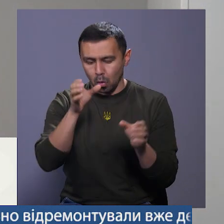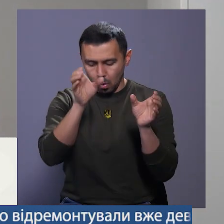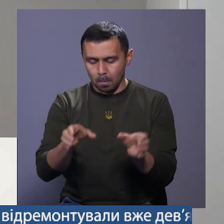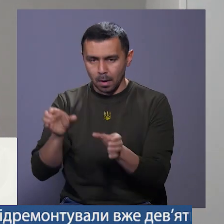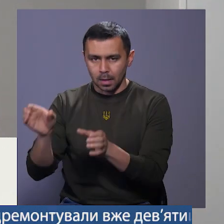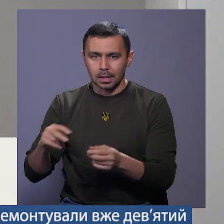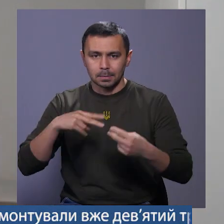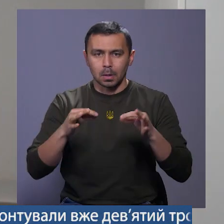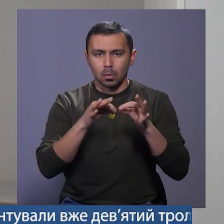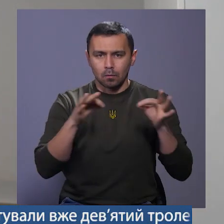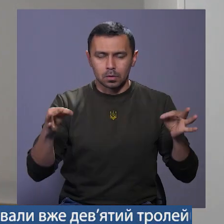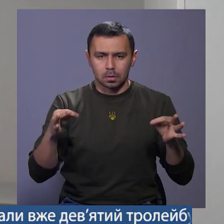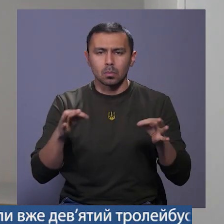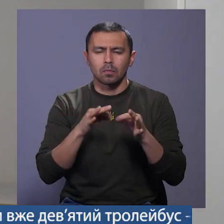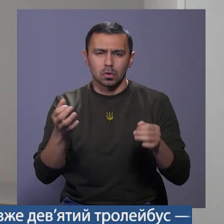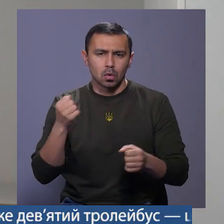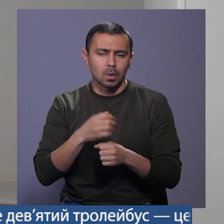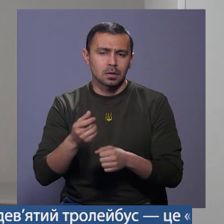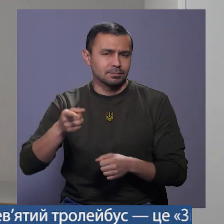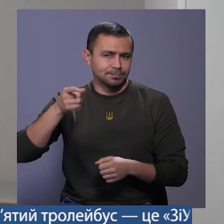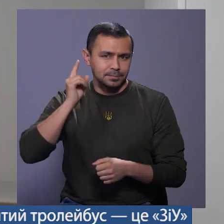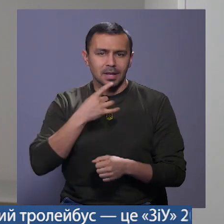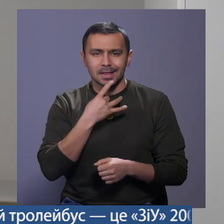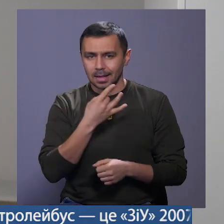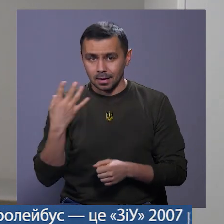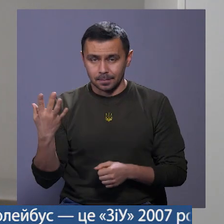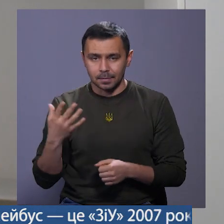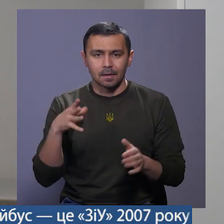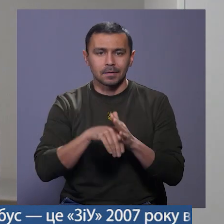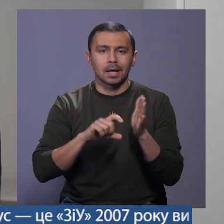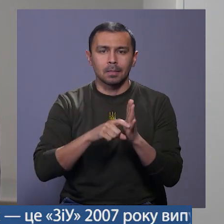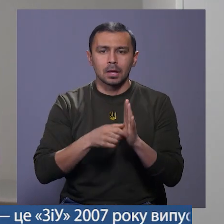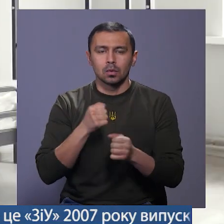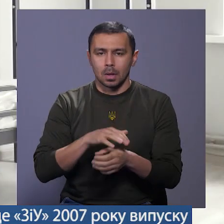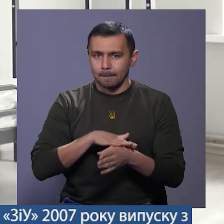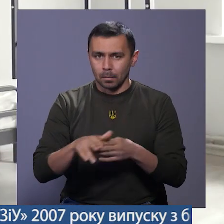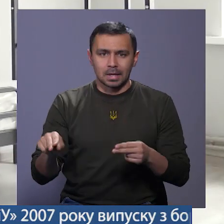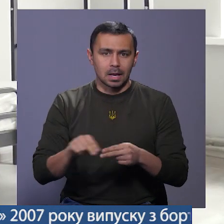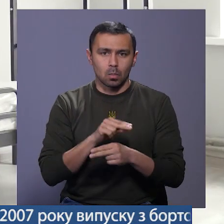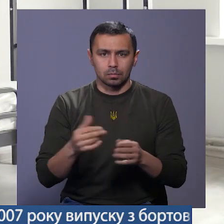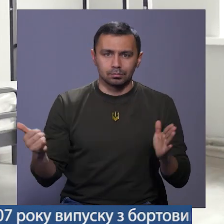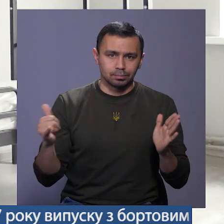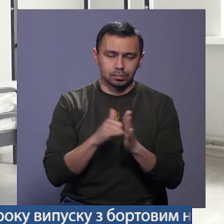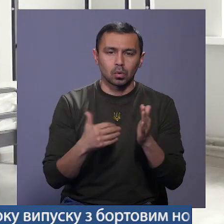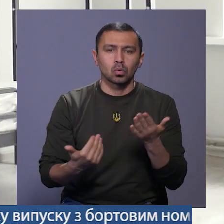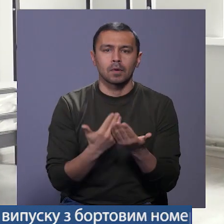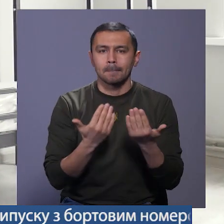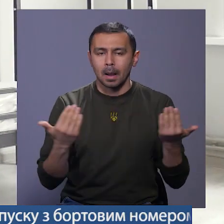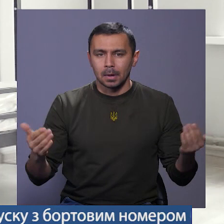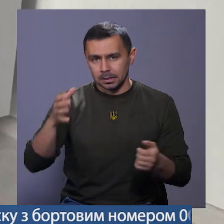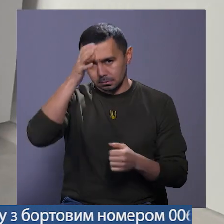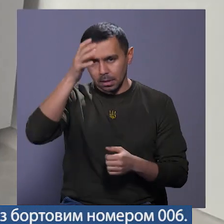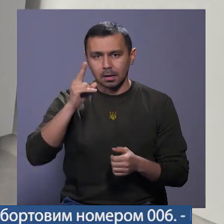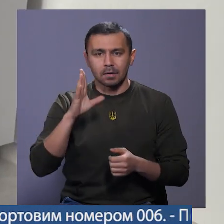замінено проводку, так як проводка робилася ще в радянські часи. В кімнатах зроблений повністю ремонт, поставлені нові меблі. В смарт